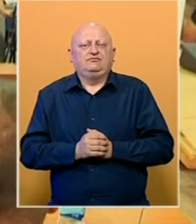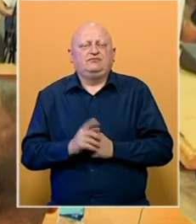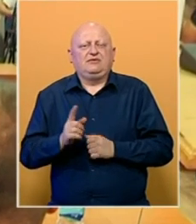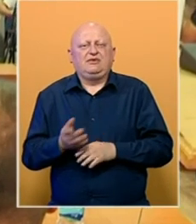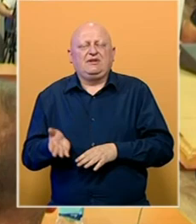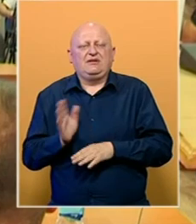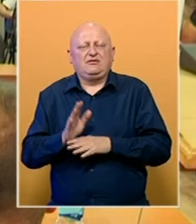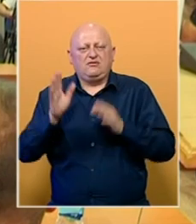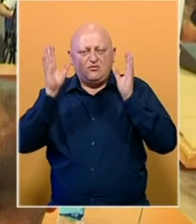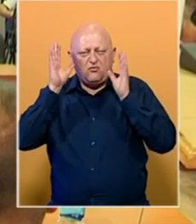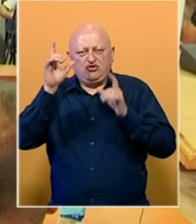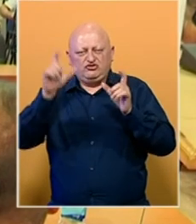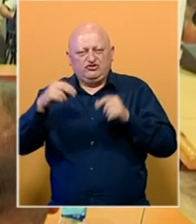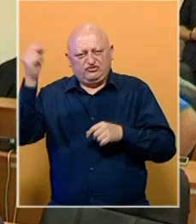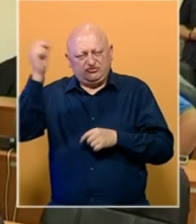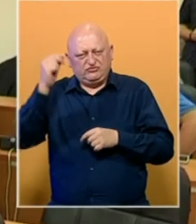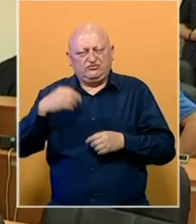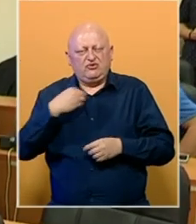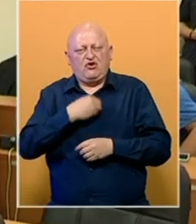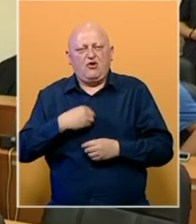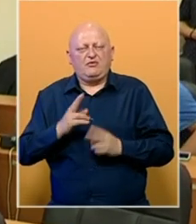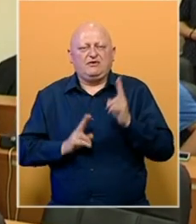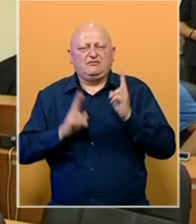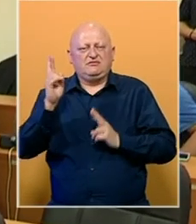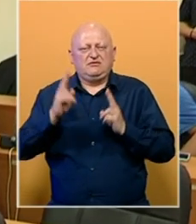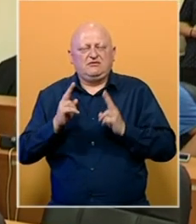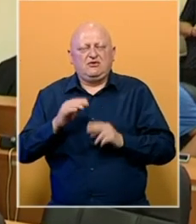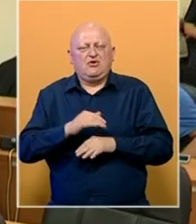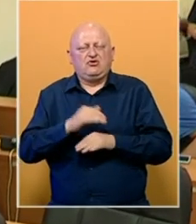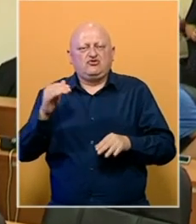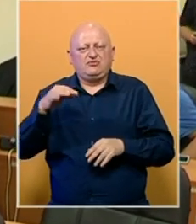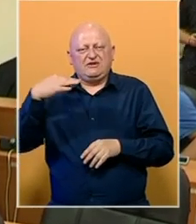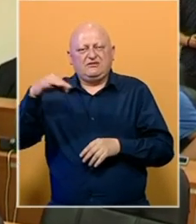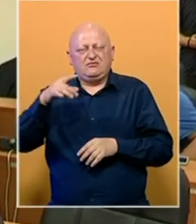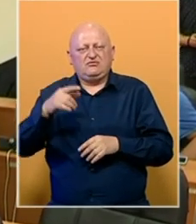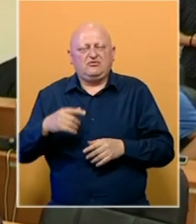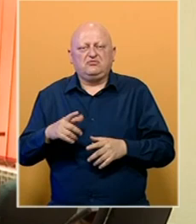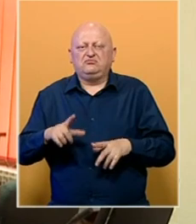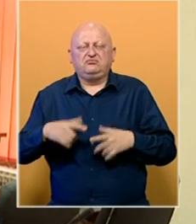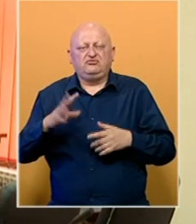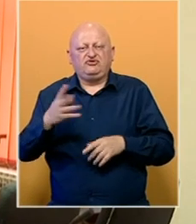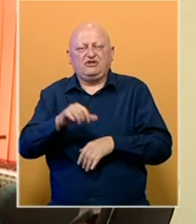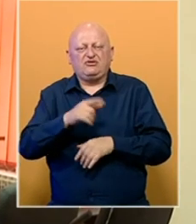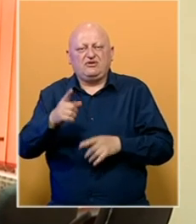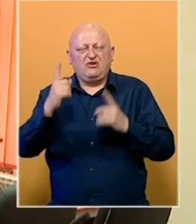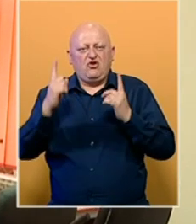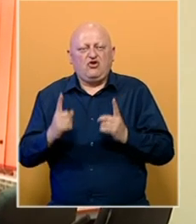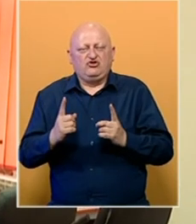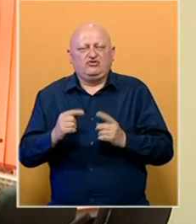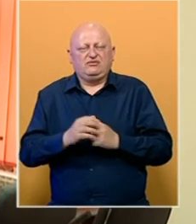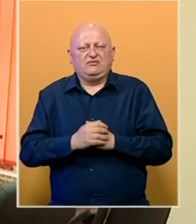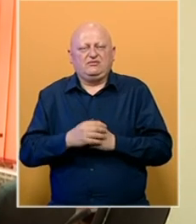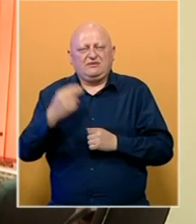Neprisustvovanje bošnjačkih odbornika komemorativnoj sjednici Skupštine opštine Srebrenica je presedan u 14. godina njenog održavanja.